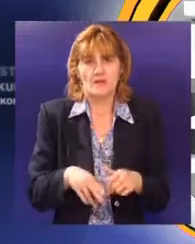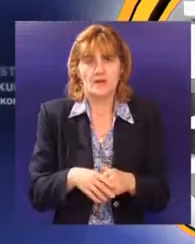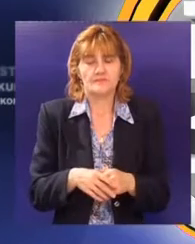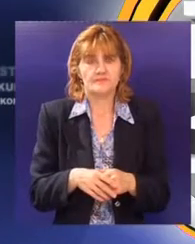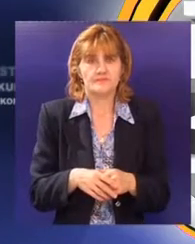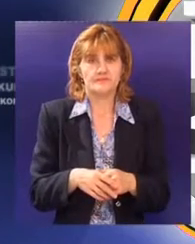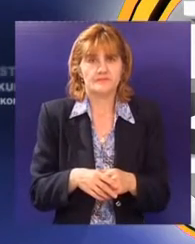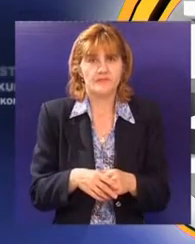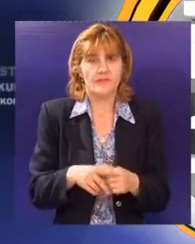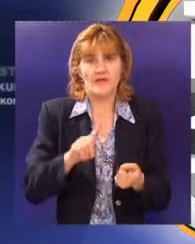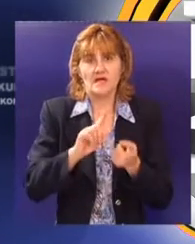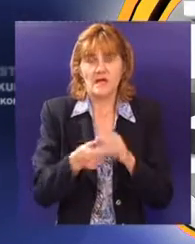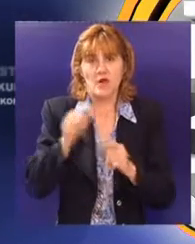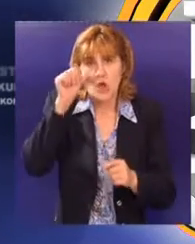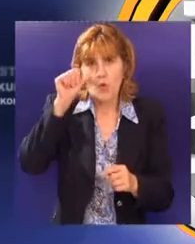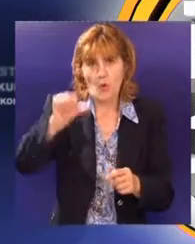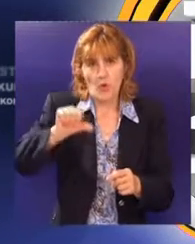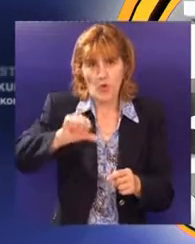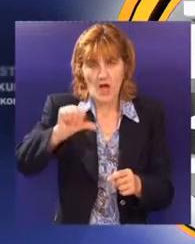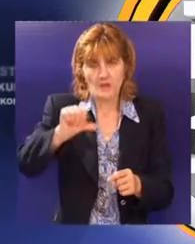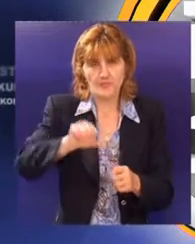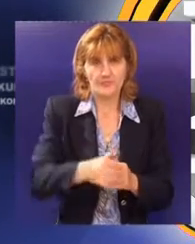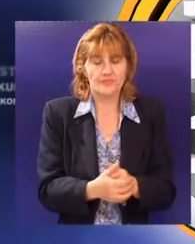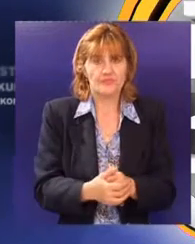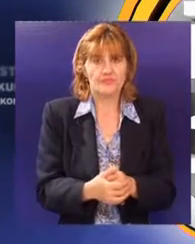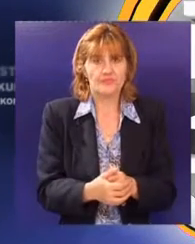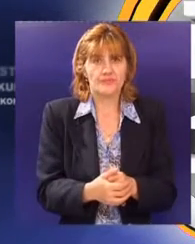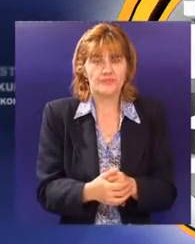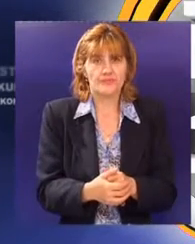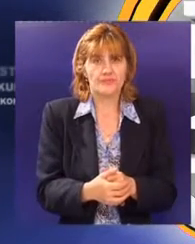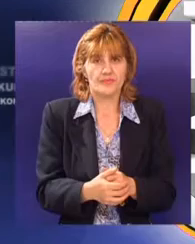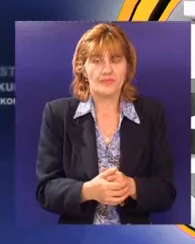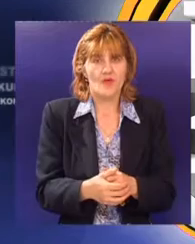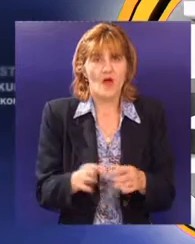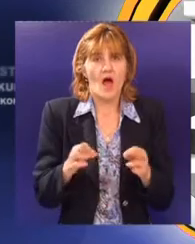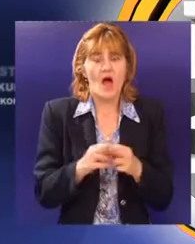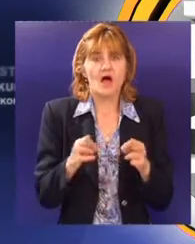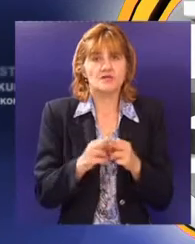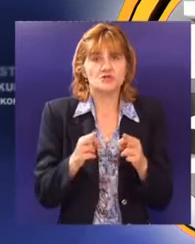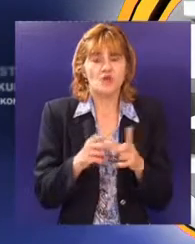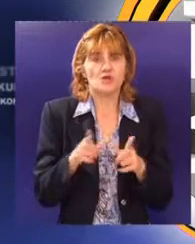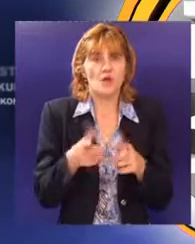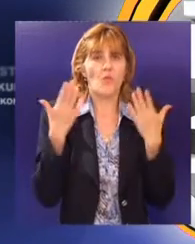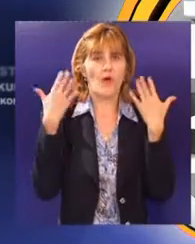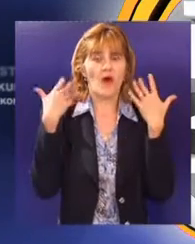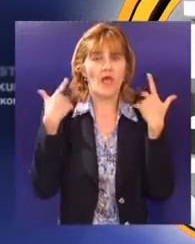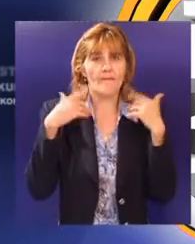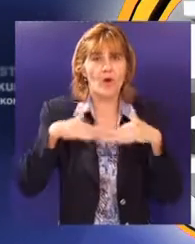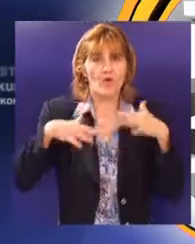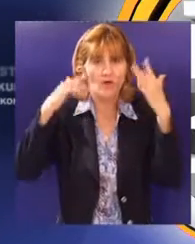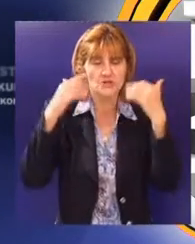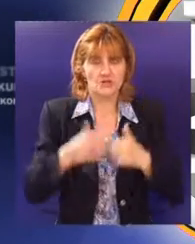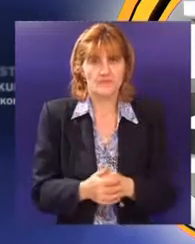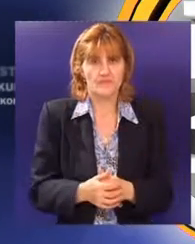zamenu ulja, imate zamenu azota u klima uriđajima i tako dalje.